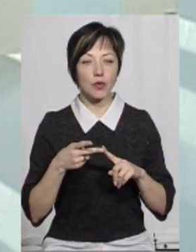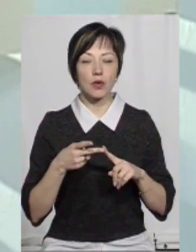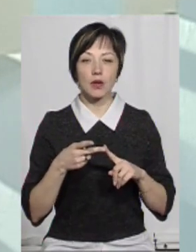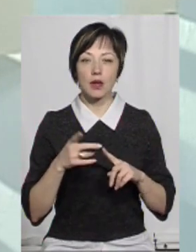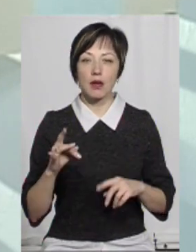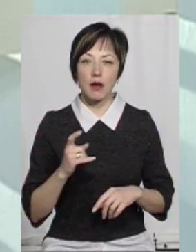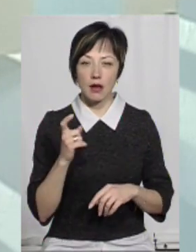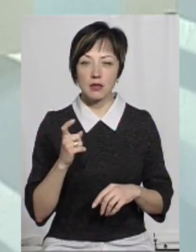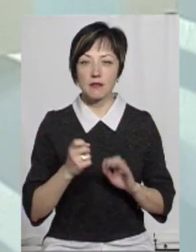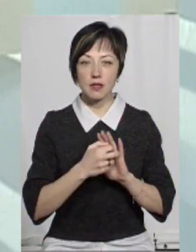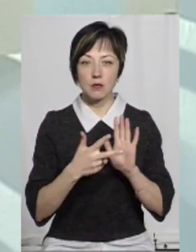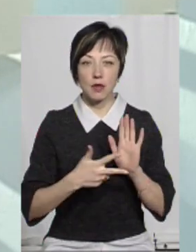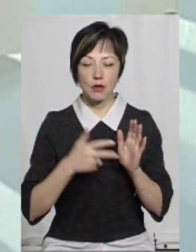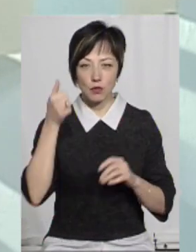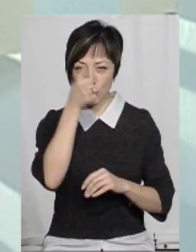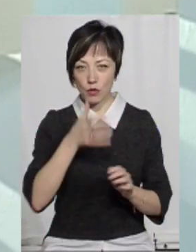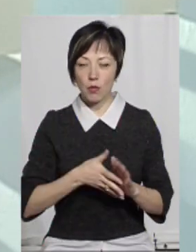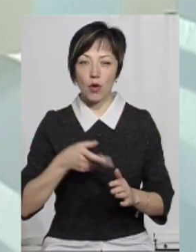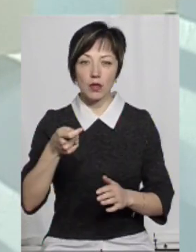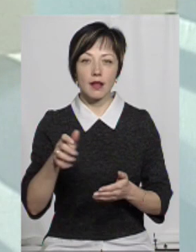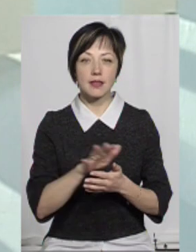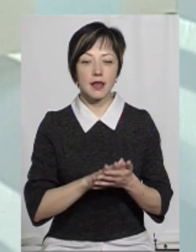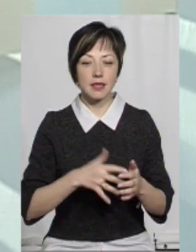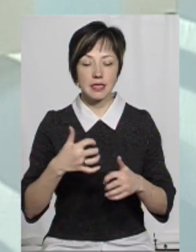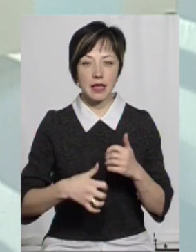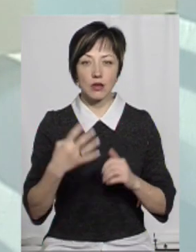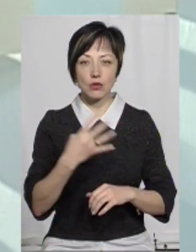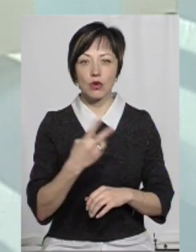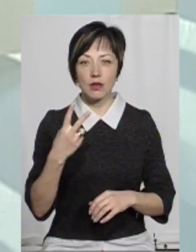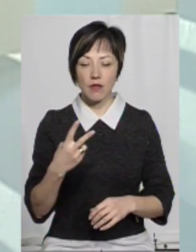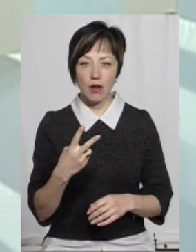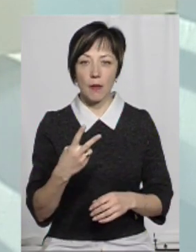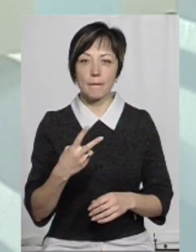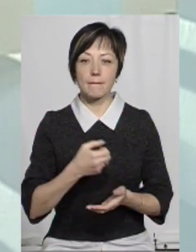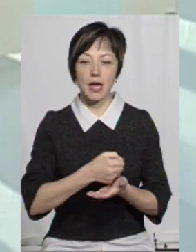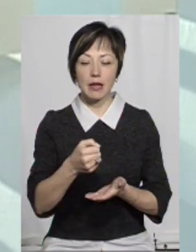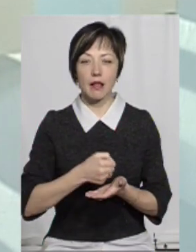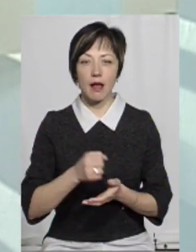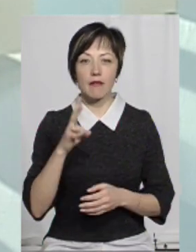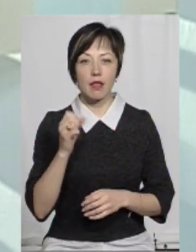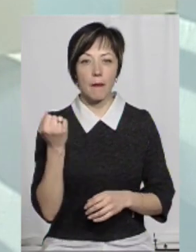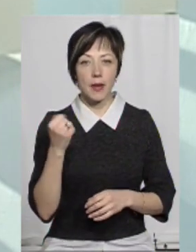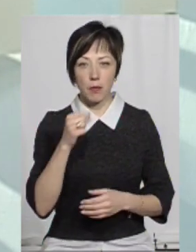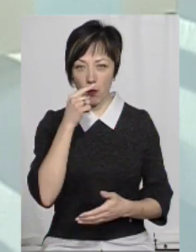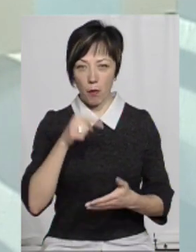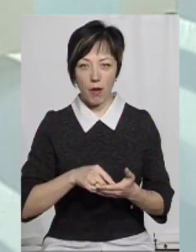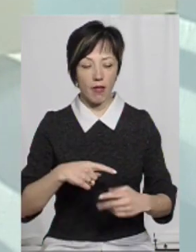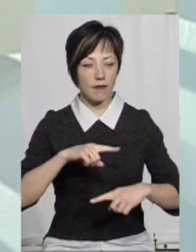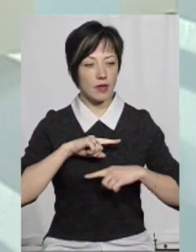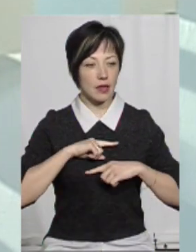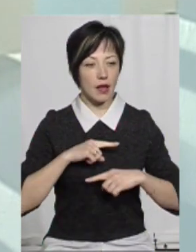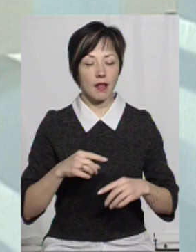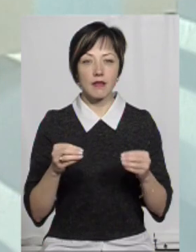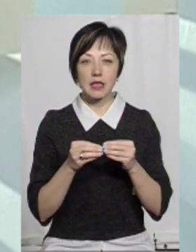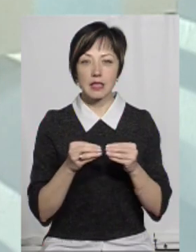році подали заявку серед 42 претендентів на перемогу, попали в фінал,